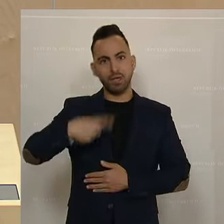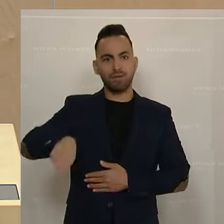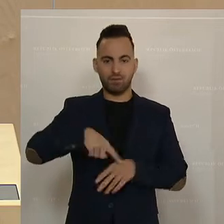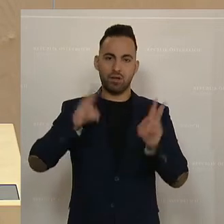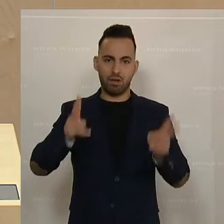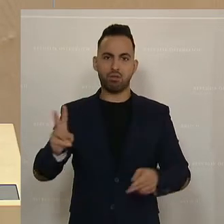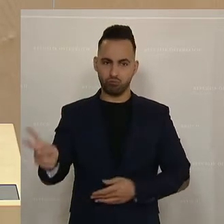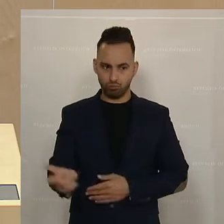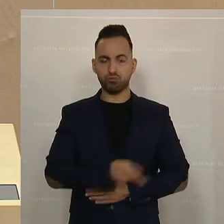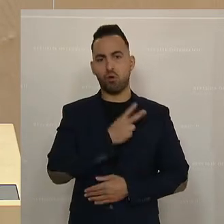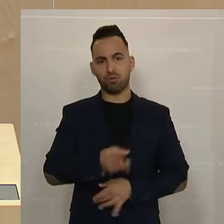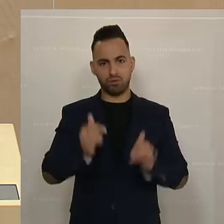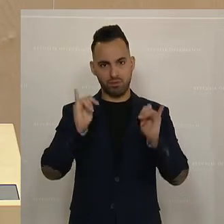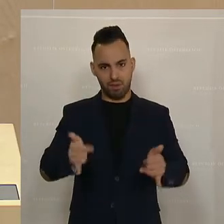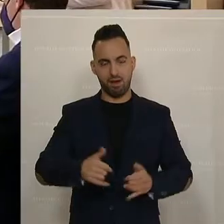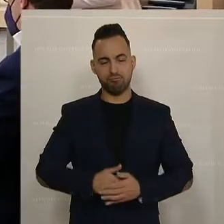stolz drauf sein.